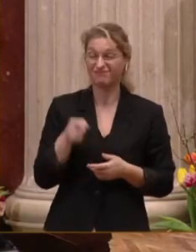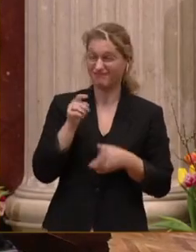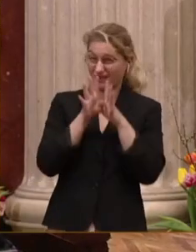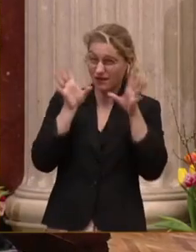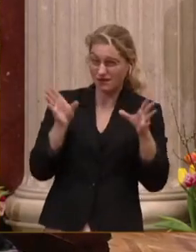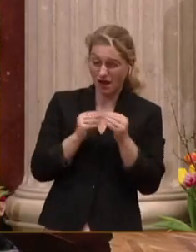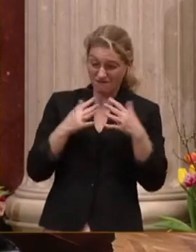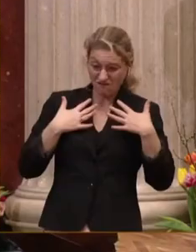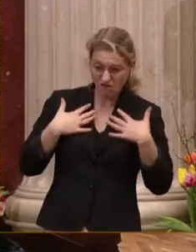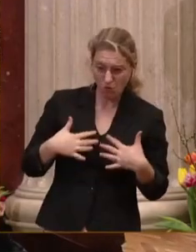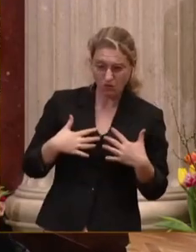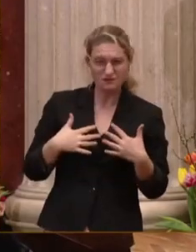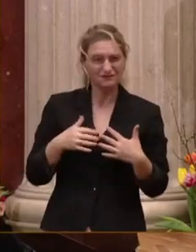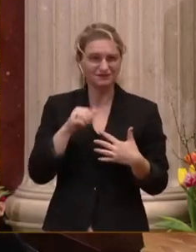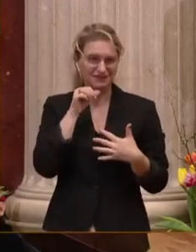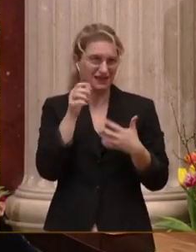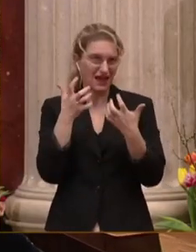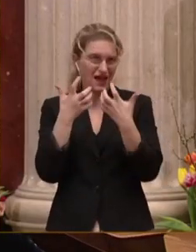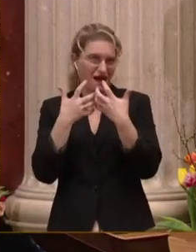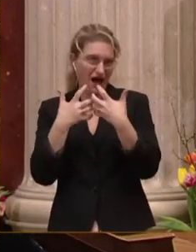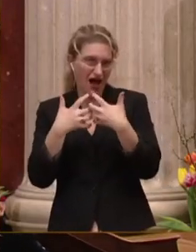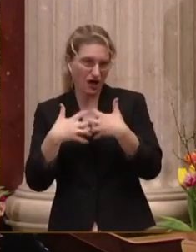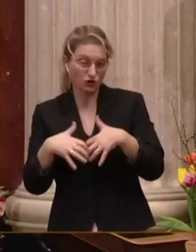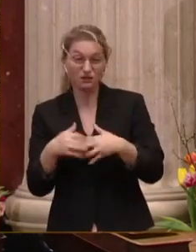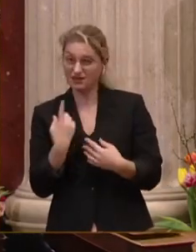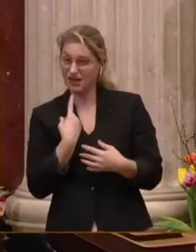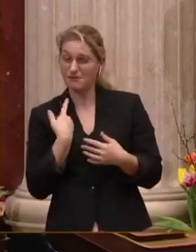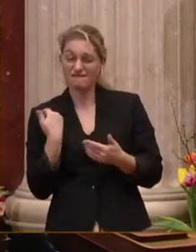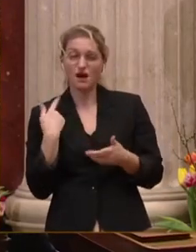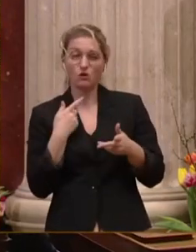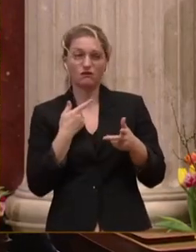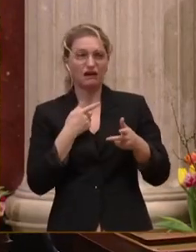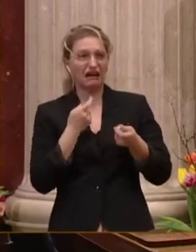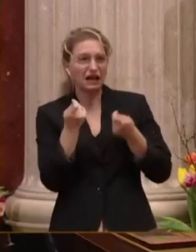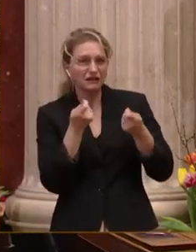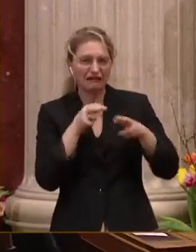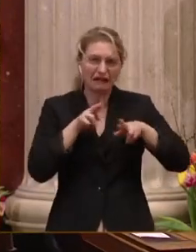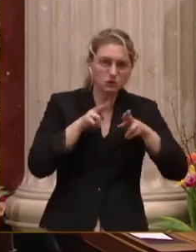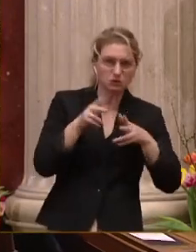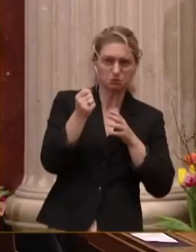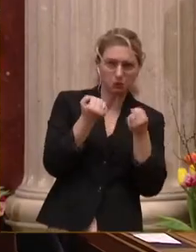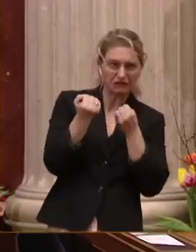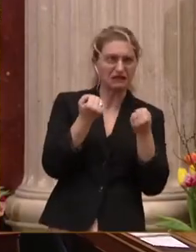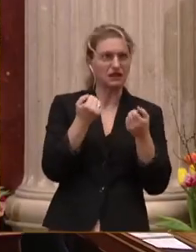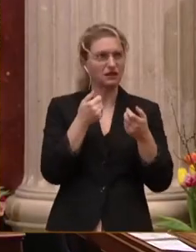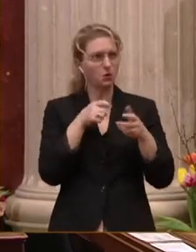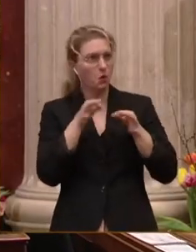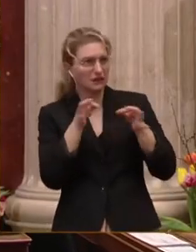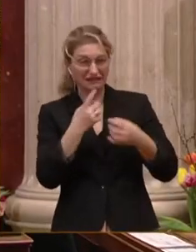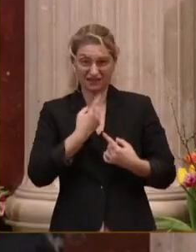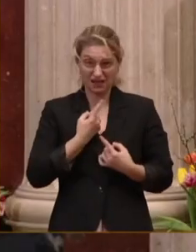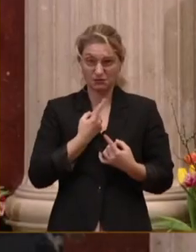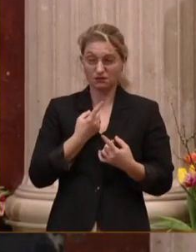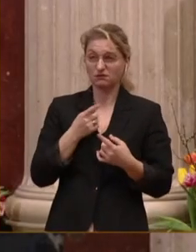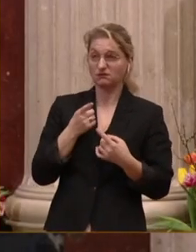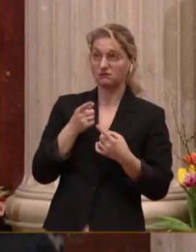automatisch, und darf das sagen, ist jemand, der auch die Regierungspolitik kennengelernt hat, auch als Koordinator, ist nicht automatisch die Meinung der